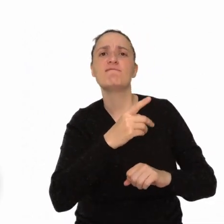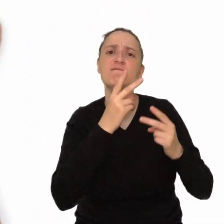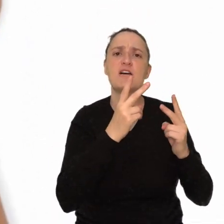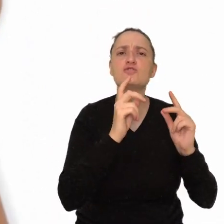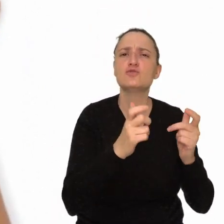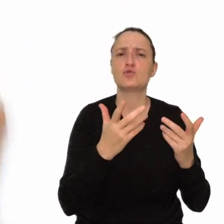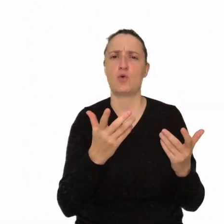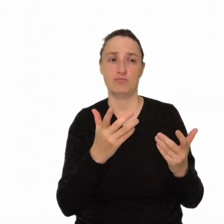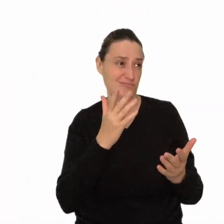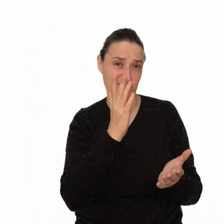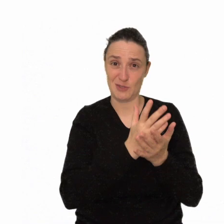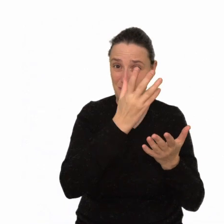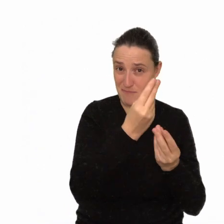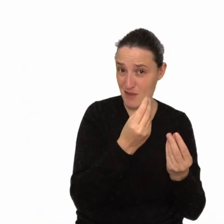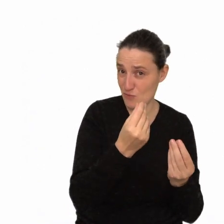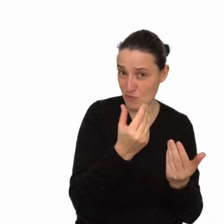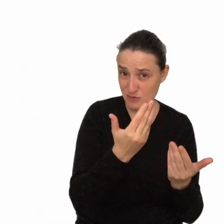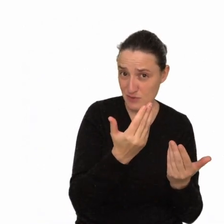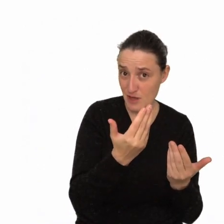Czy tylko względy finansowe?